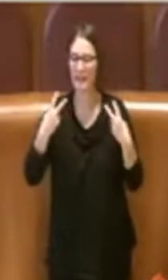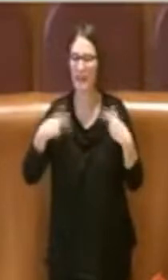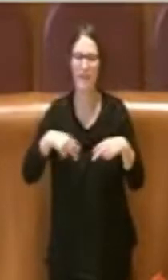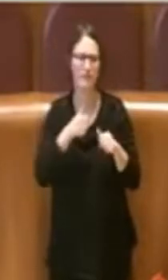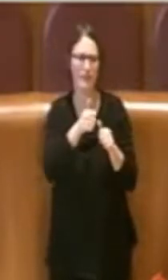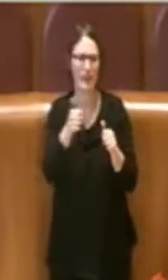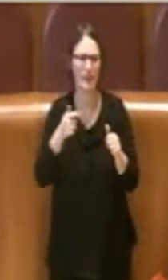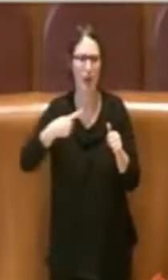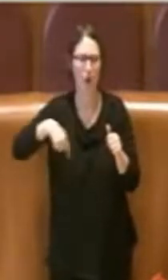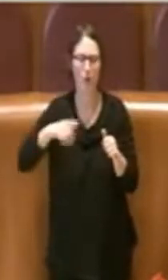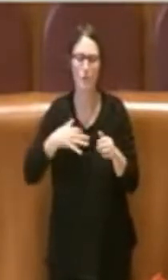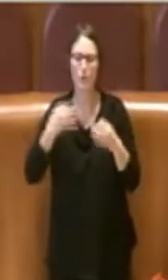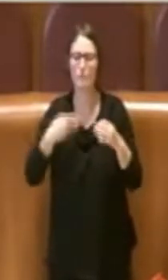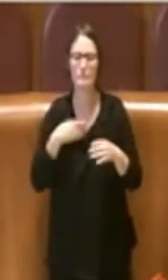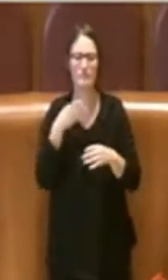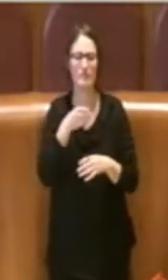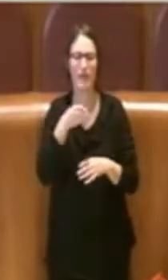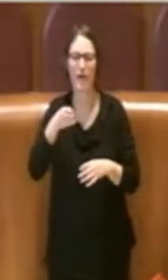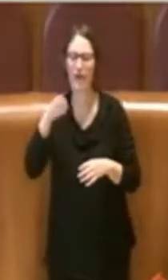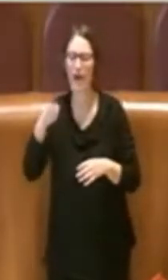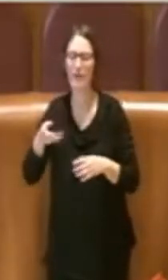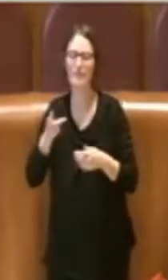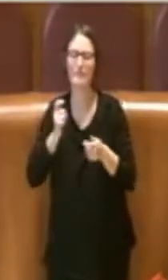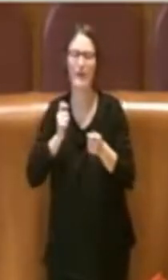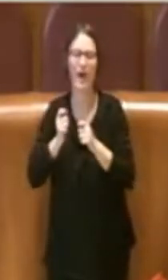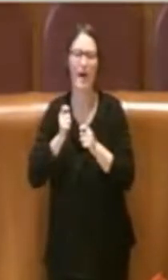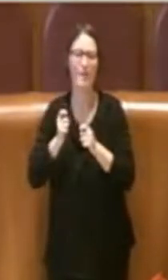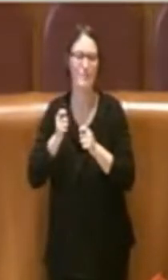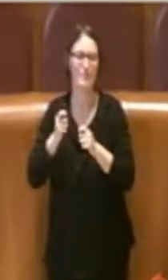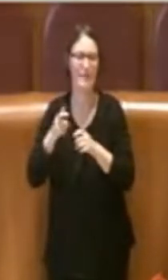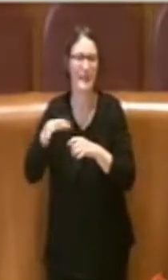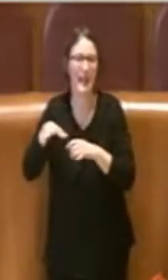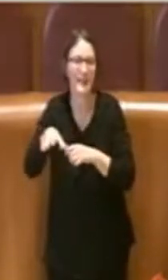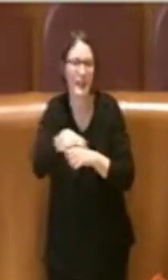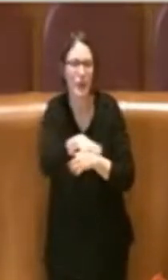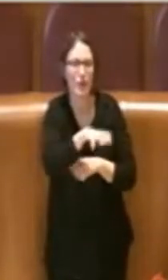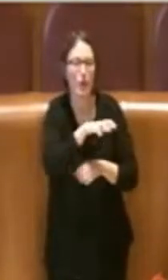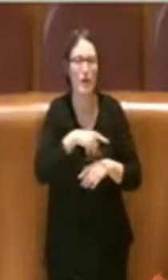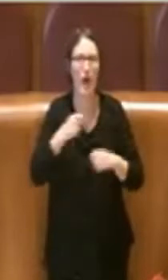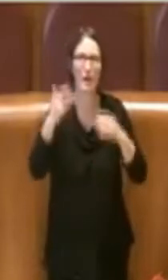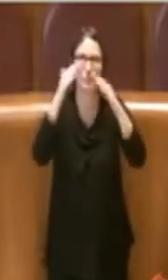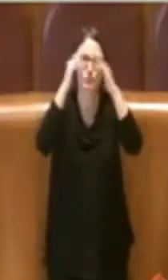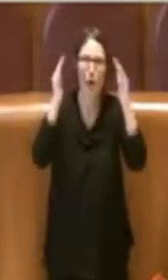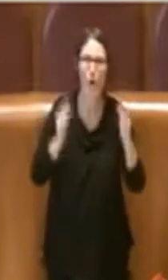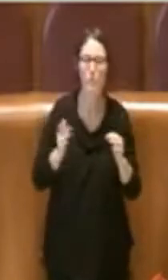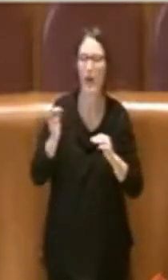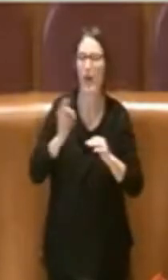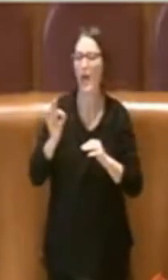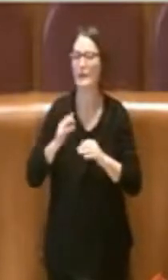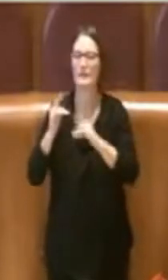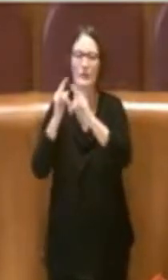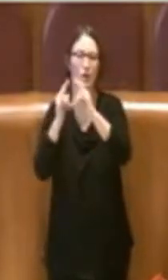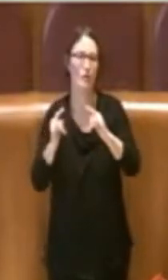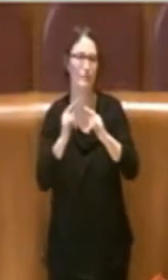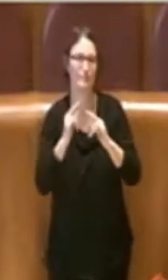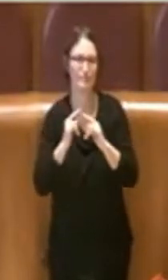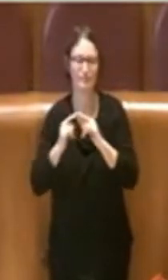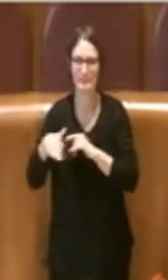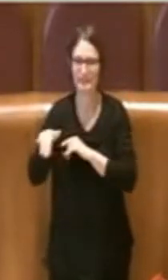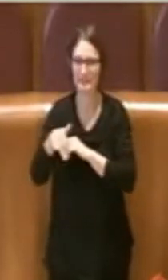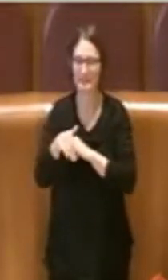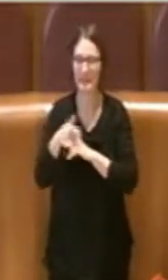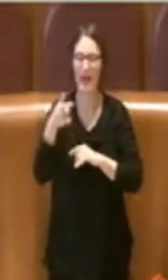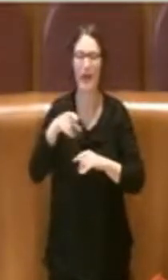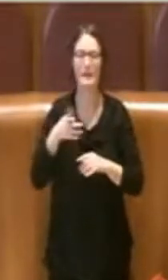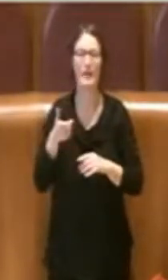recati nei mercati rionali, siano essi coperti, platatici attrezzati o su strada perché lì troviamo delle